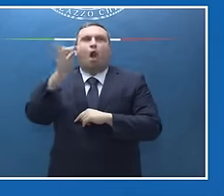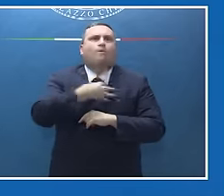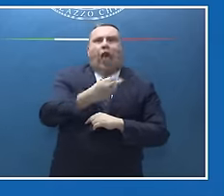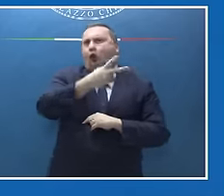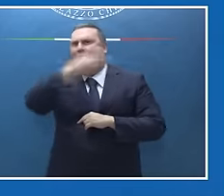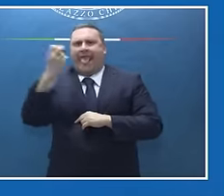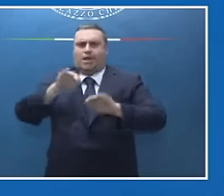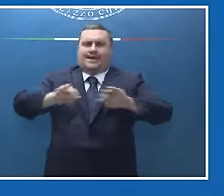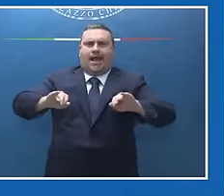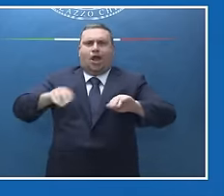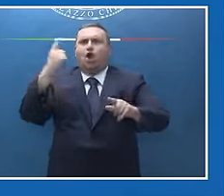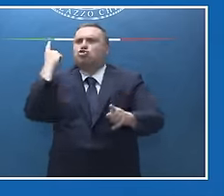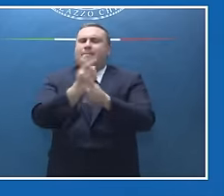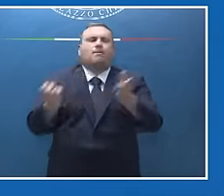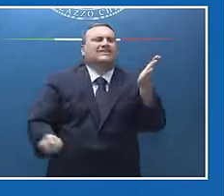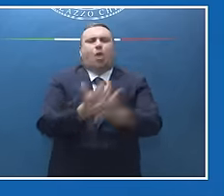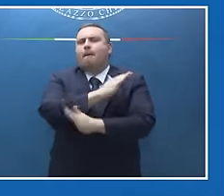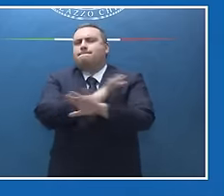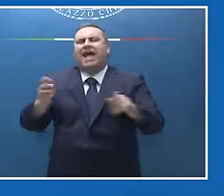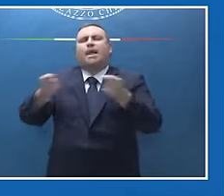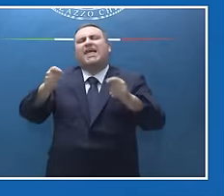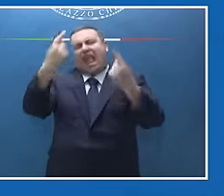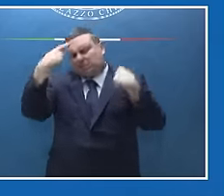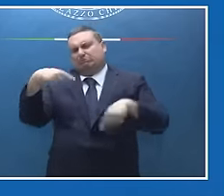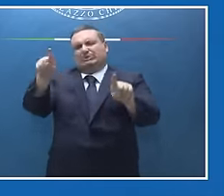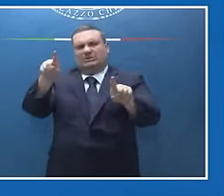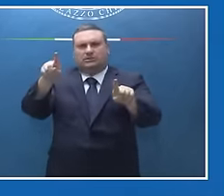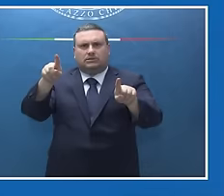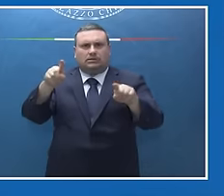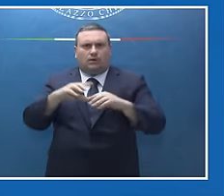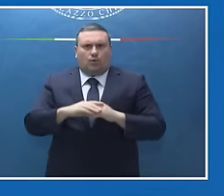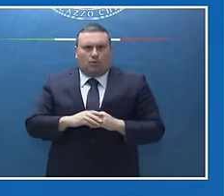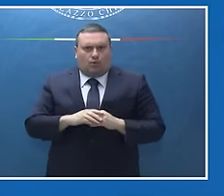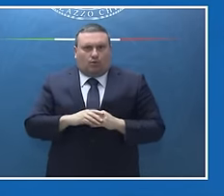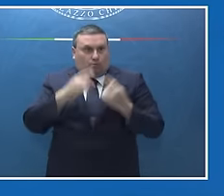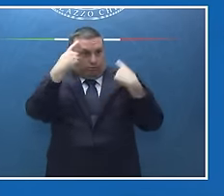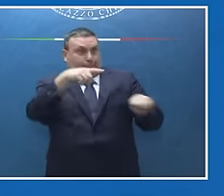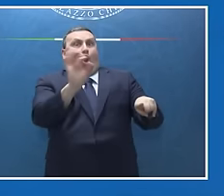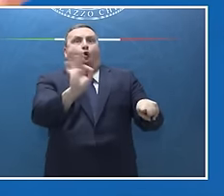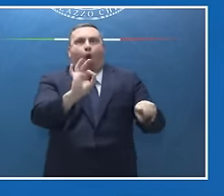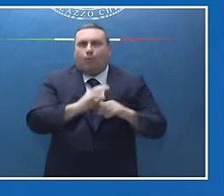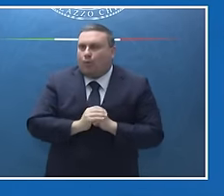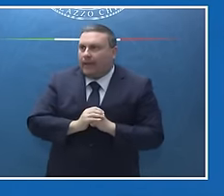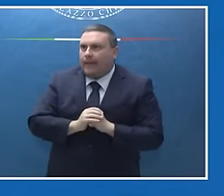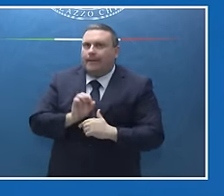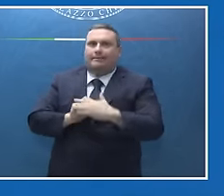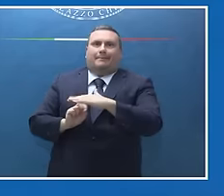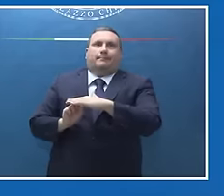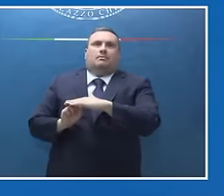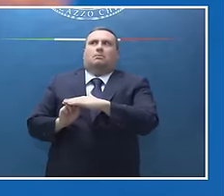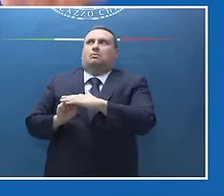No, noi dobbiamo svilupparla e basta, il mercato farà il resto, per capirci. Da una parte, oppure il messaggio che a volte